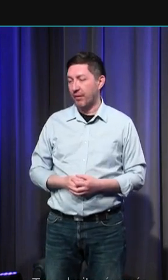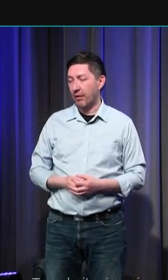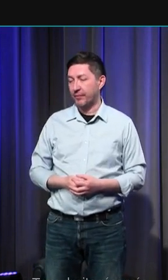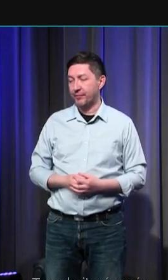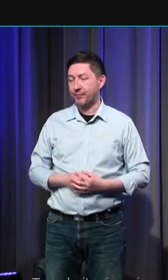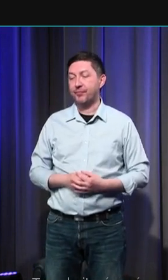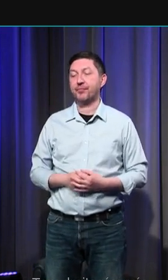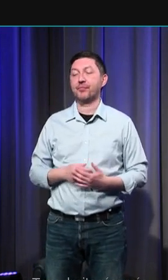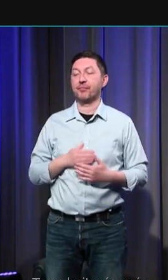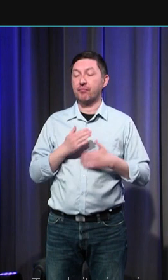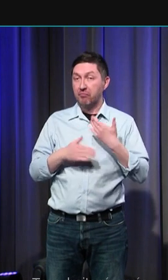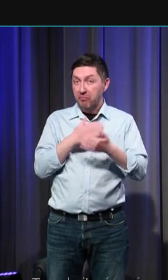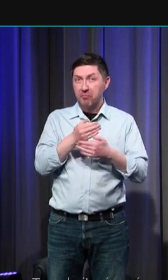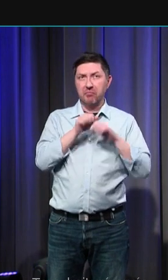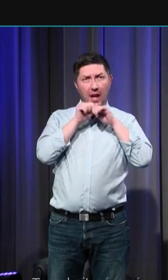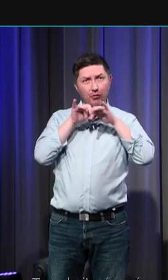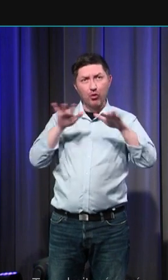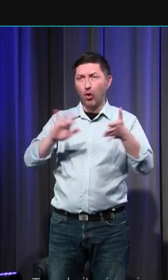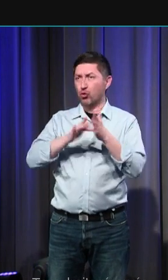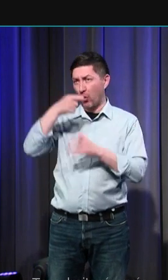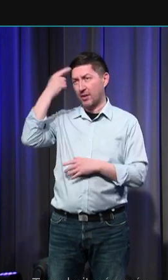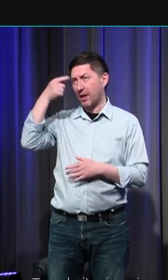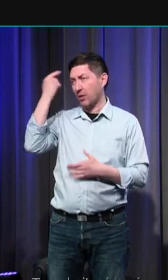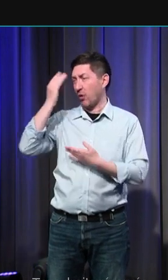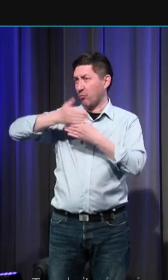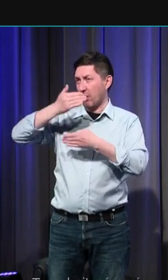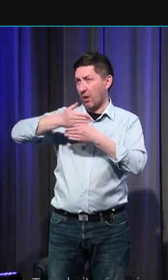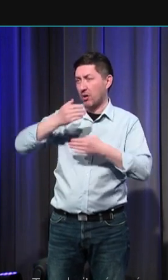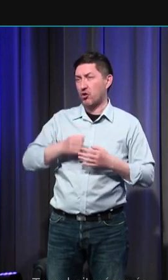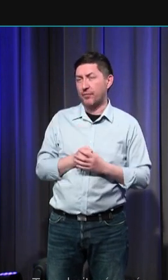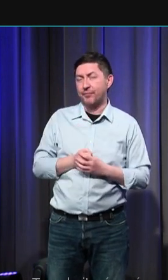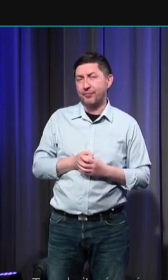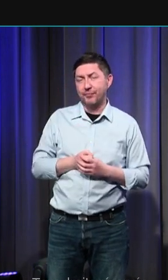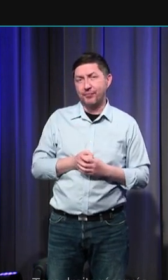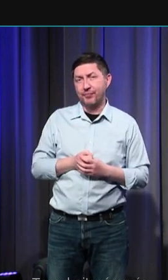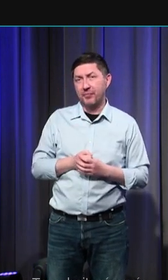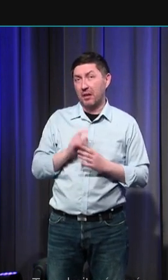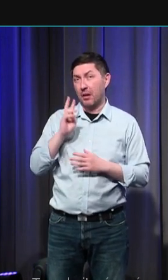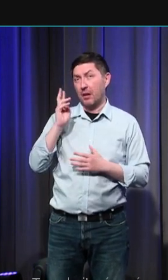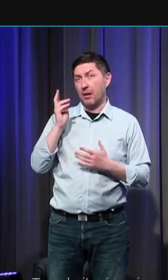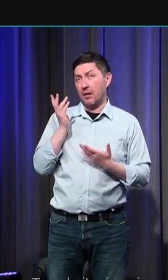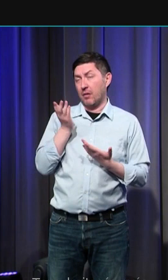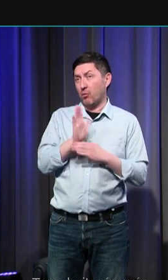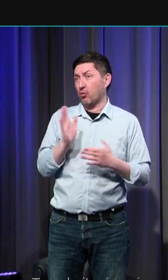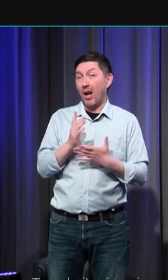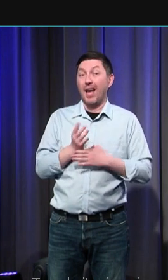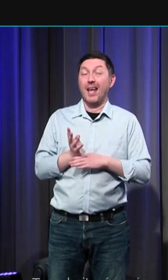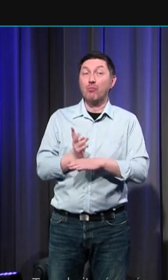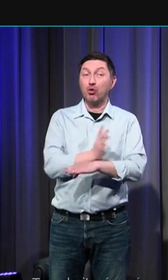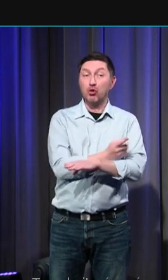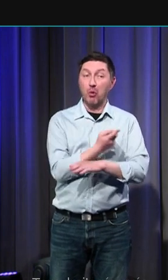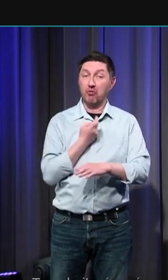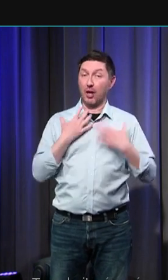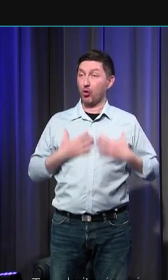pensée des intellectuels, médiévaux, que les émotions ne sont en rien provoquées par le corps.